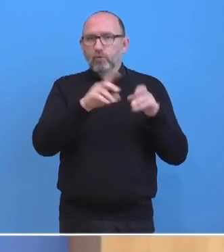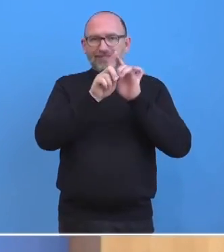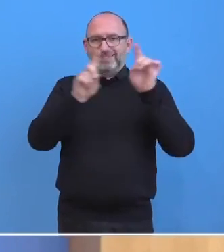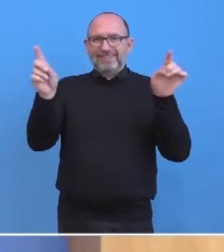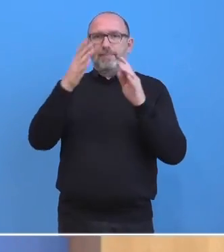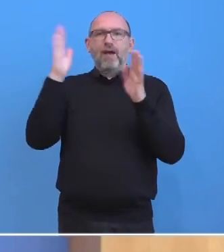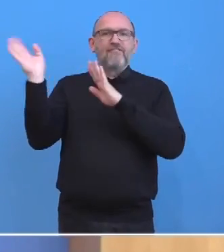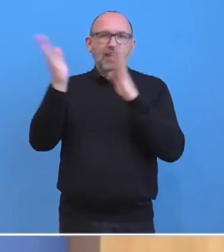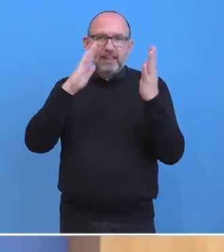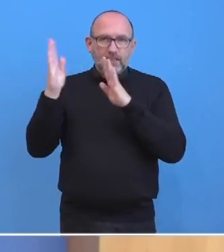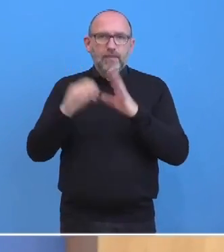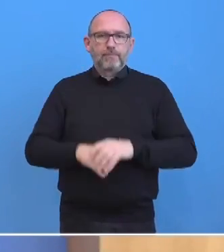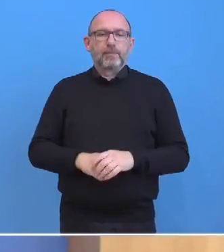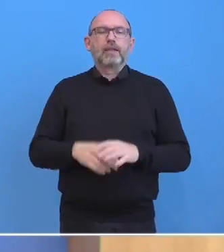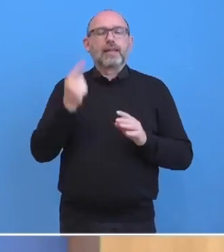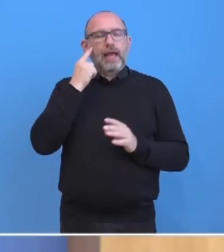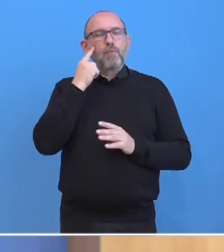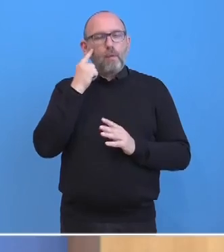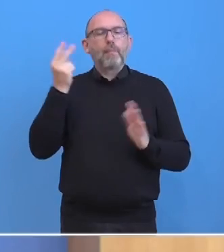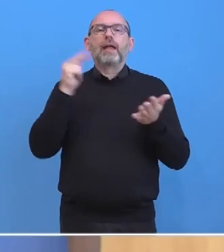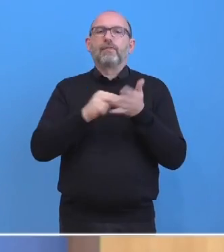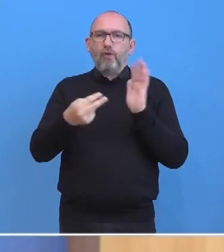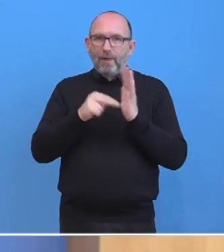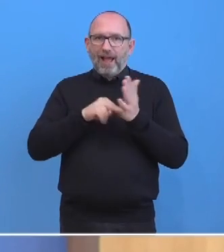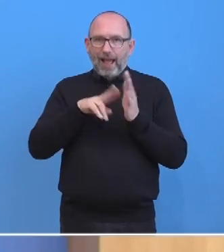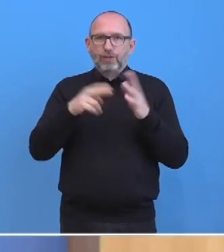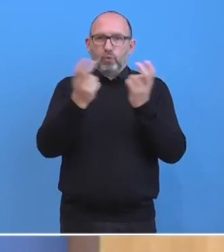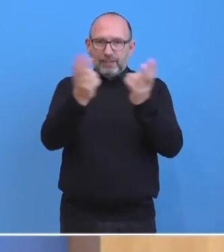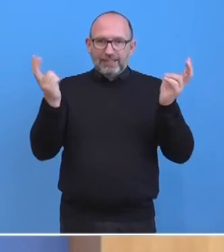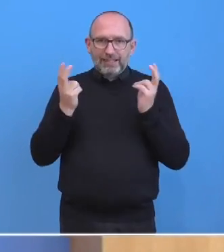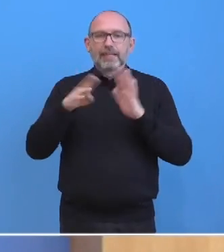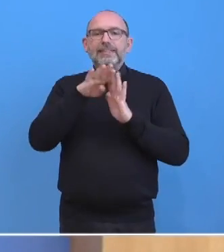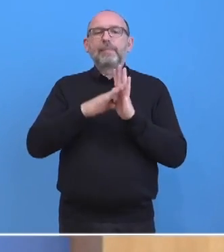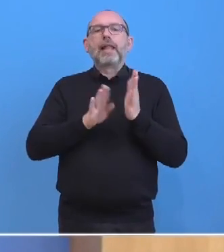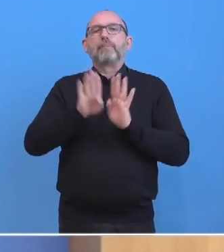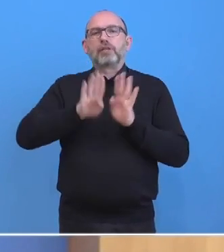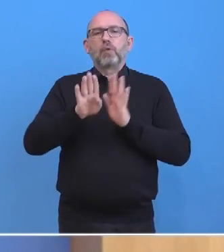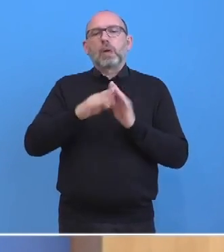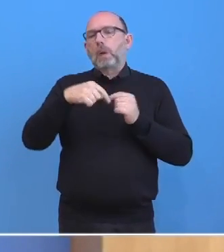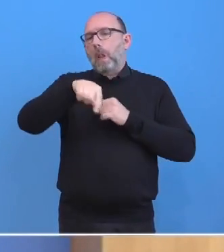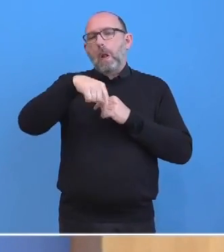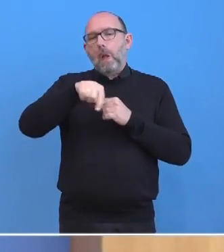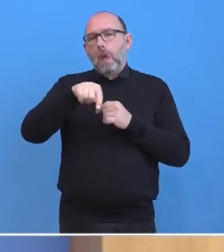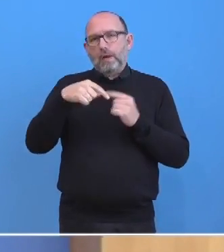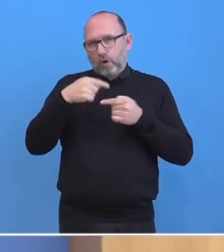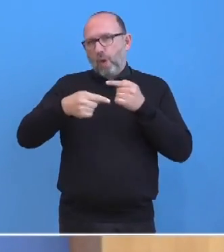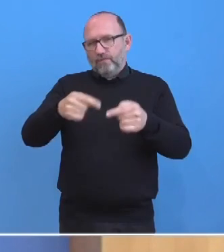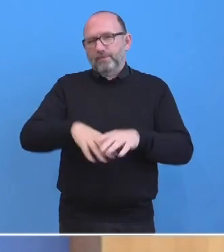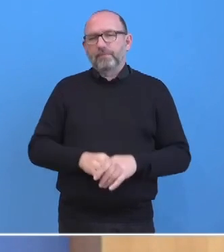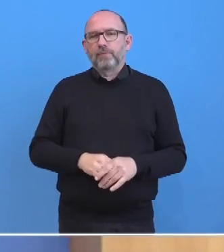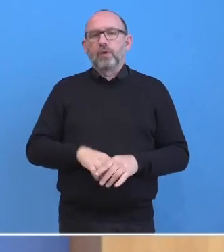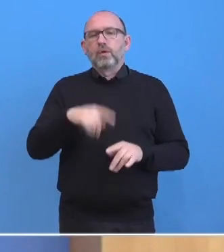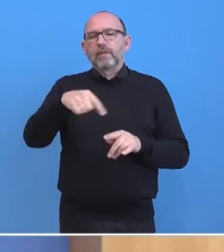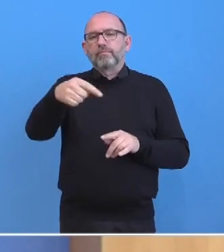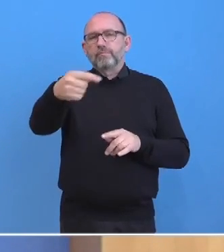Wir bereiten da einen runden Tisch vor, sind in den letzten Zügen der Terminabstimmung und werden dann in den nächsten